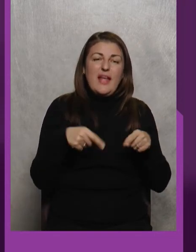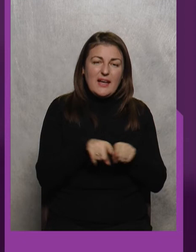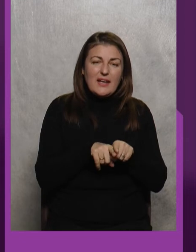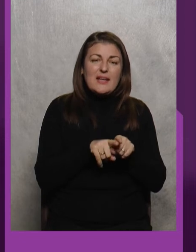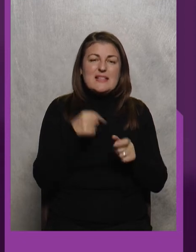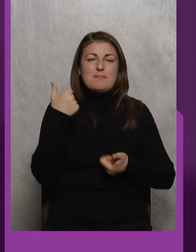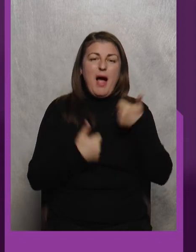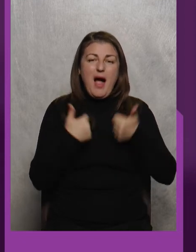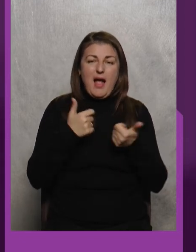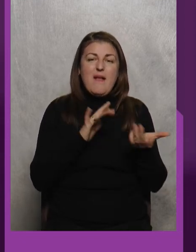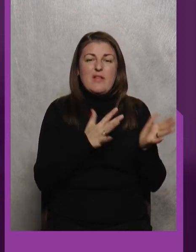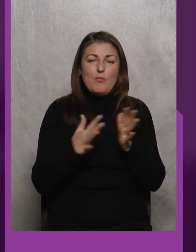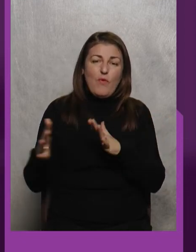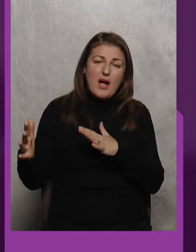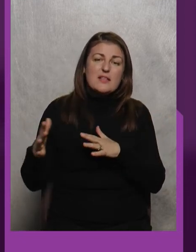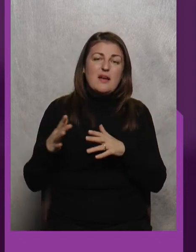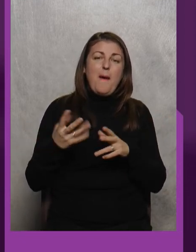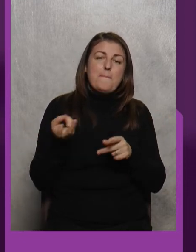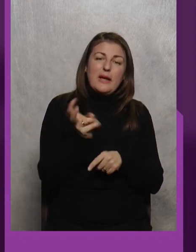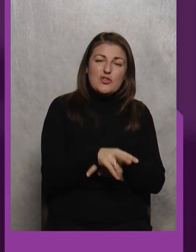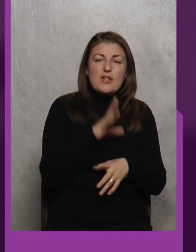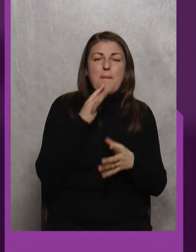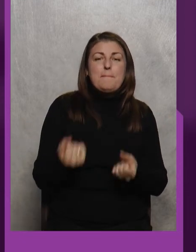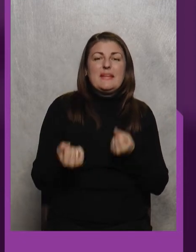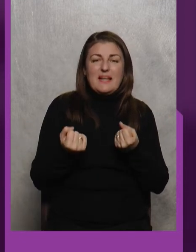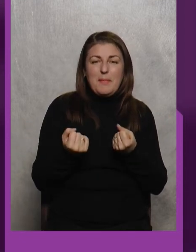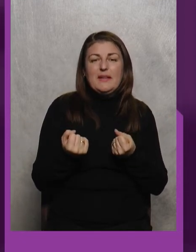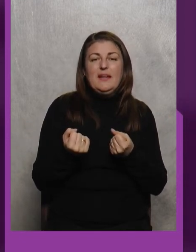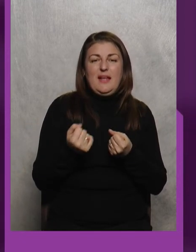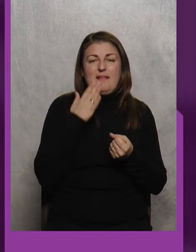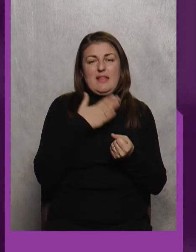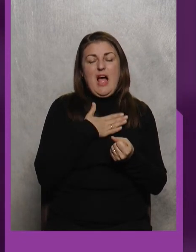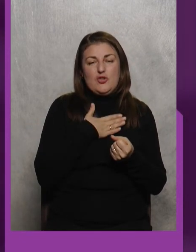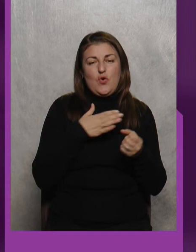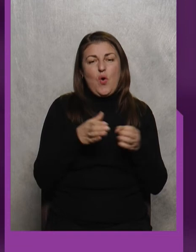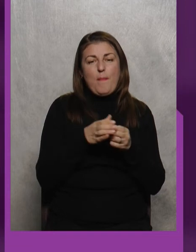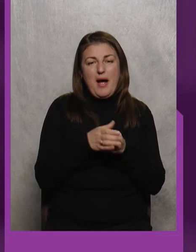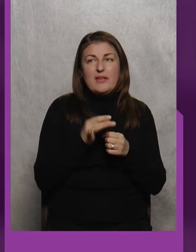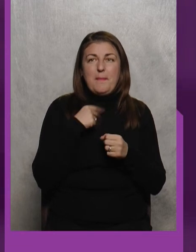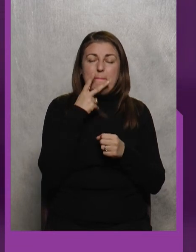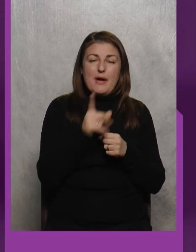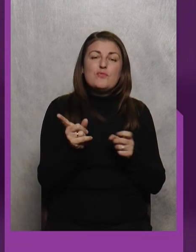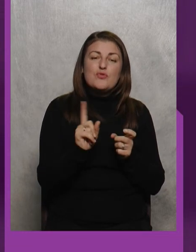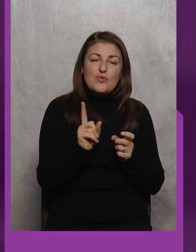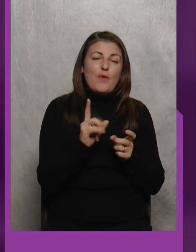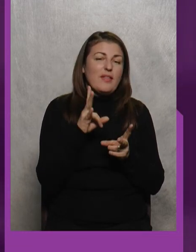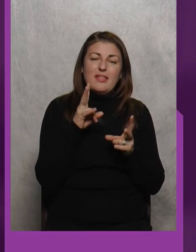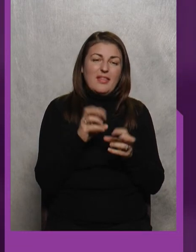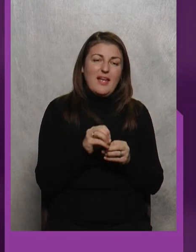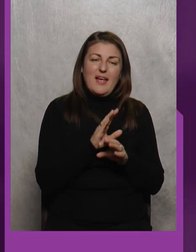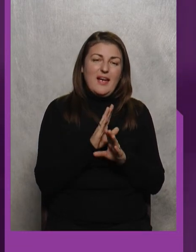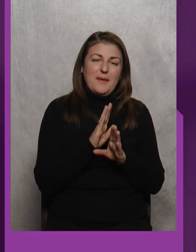змагання відбуваються Прийшли і підтримати нашу команду і бачимо, що не,